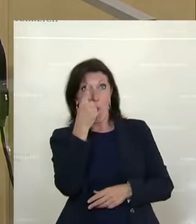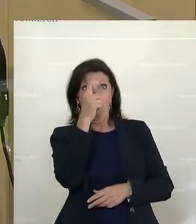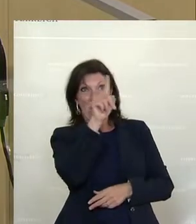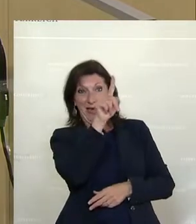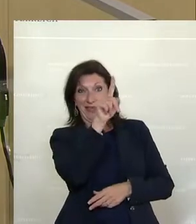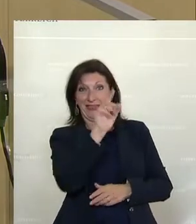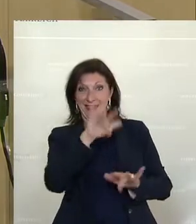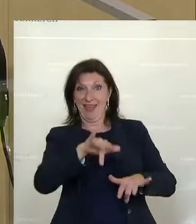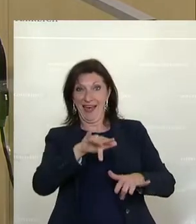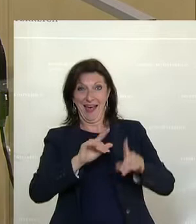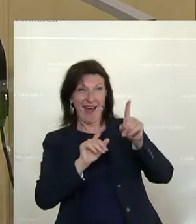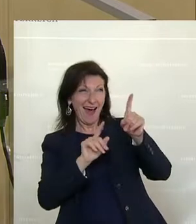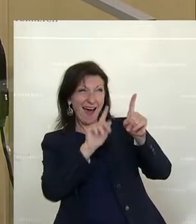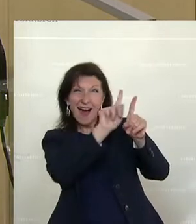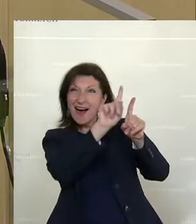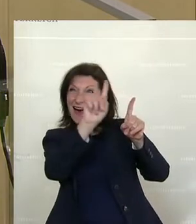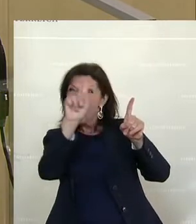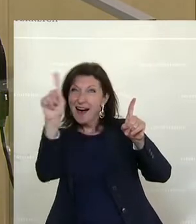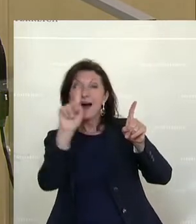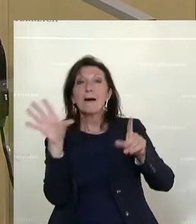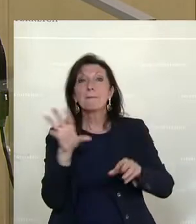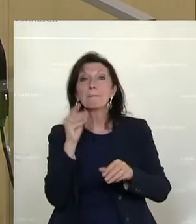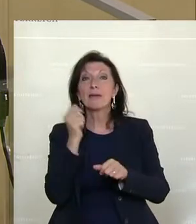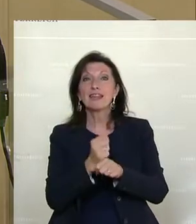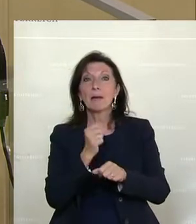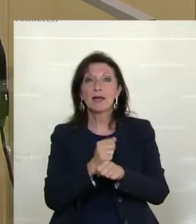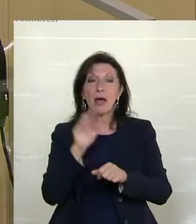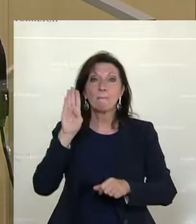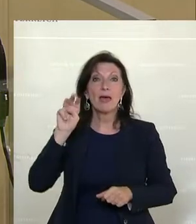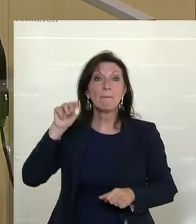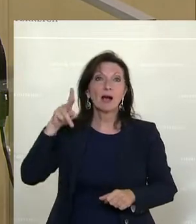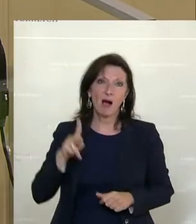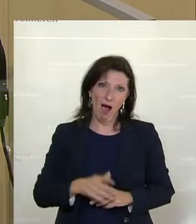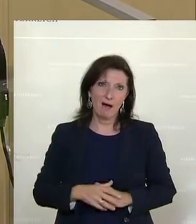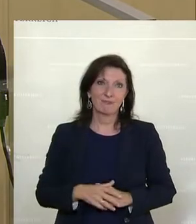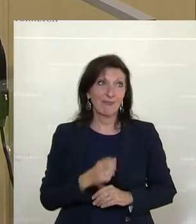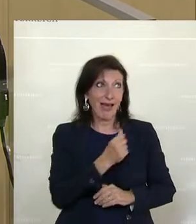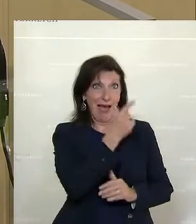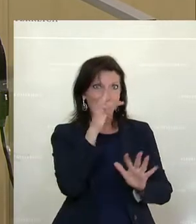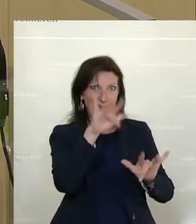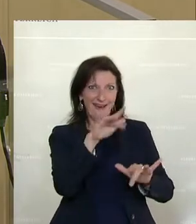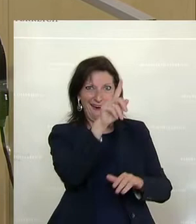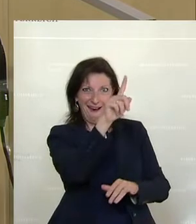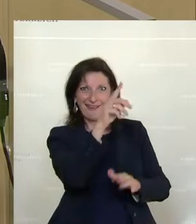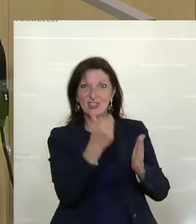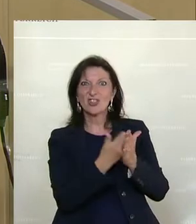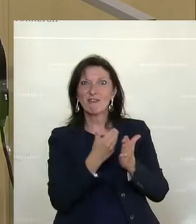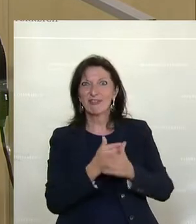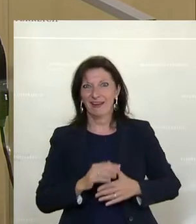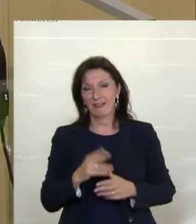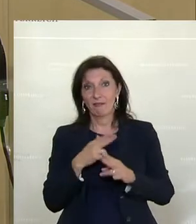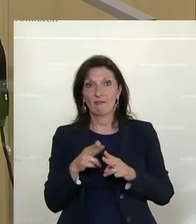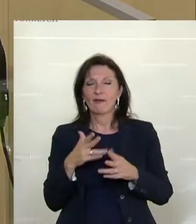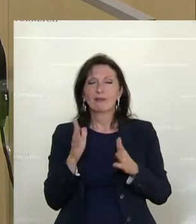da gehen Sie, den Mitarbeiterinnen im BMK. Einige sind heute hier stellvertretend für ein ganz